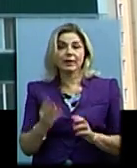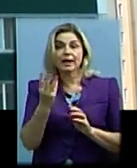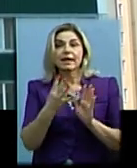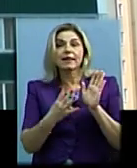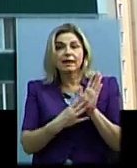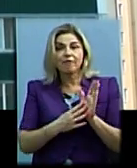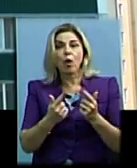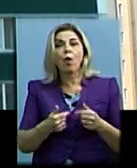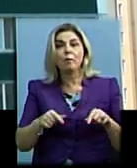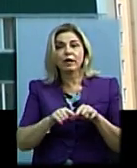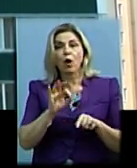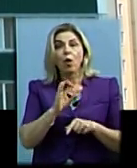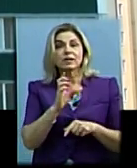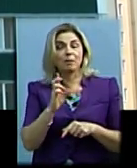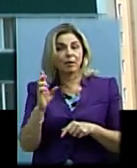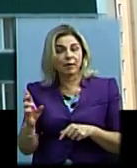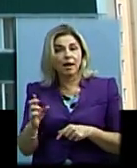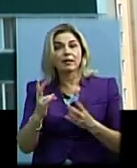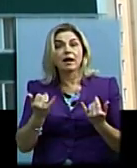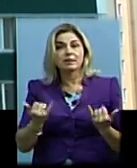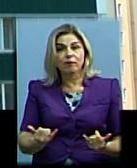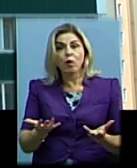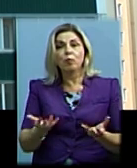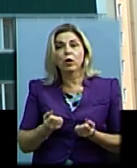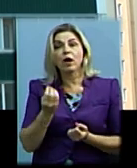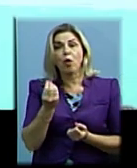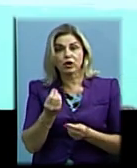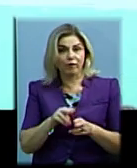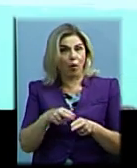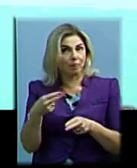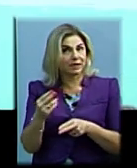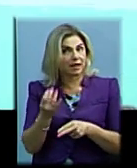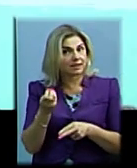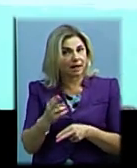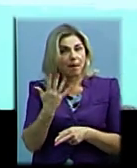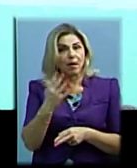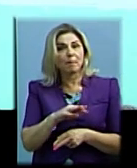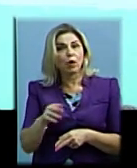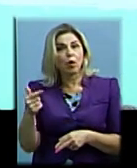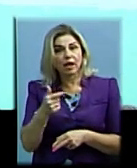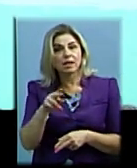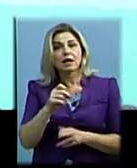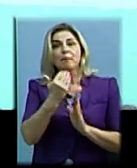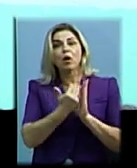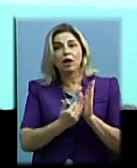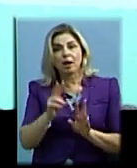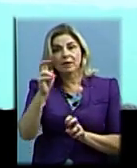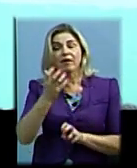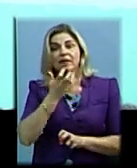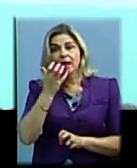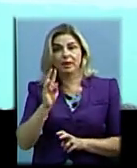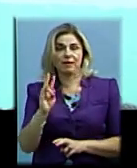об'єднань співвласників багатоквартирних будинків на сьогодні отримали грошову компенсацію – 5 мільйонів гривень – за програмою «Теплий Миколаїв».